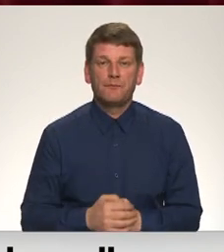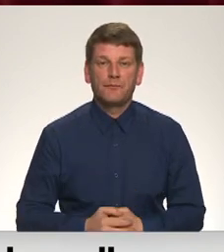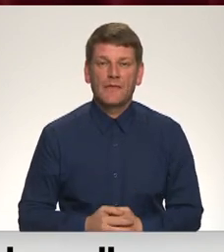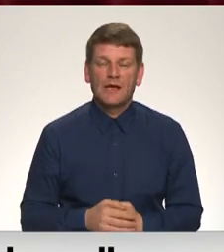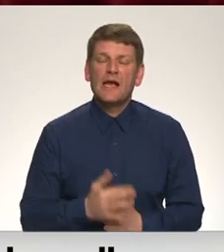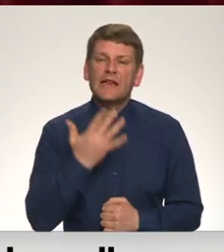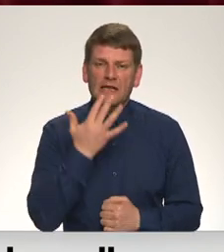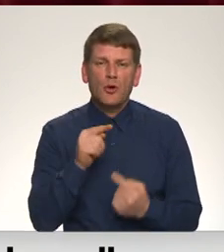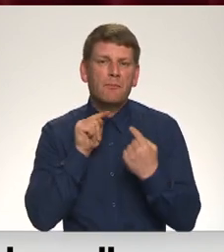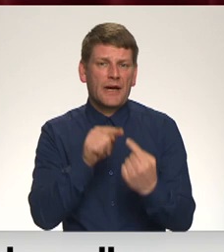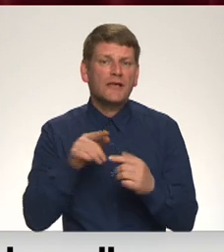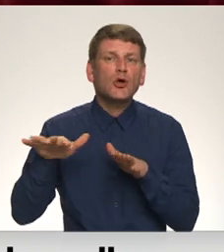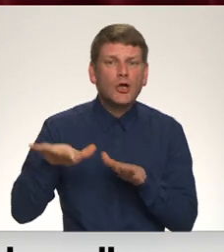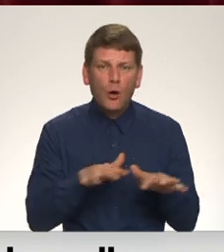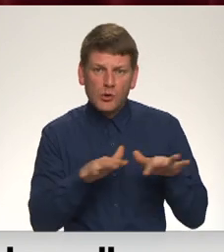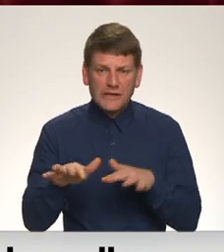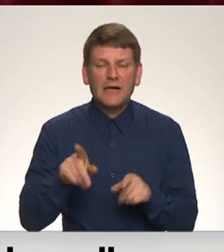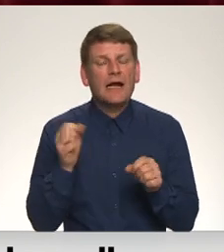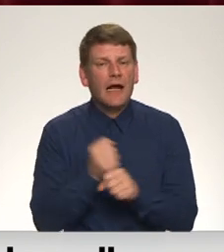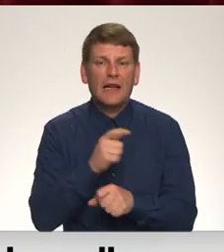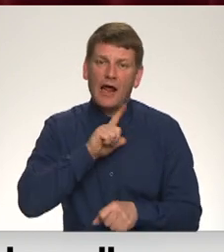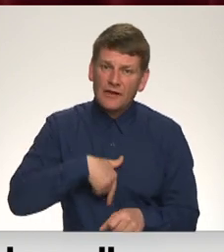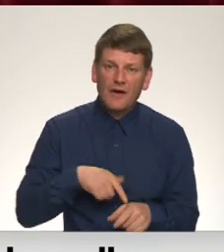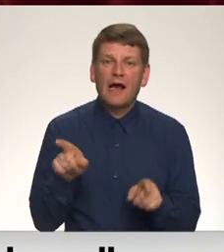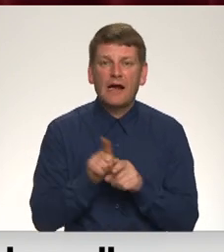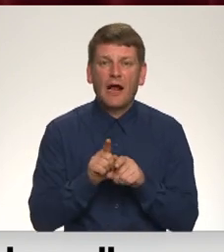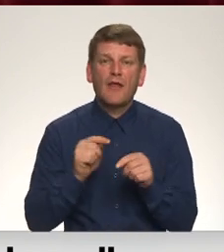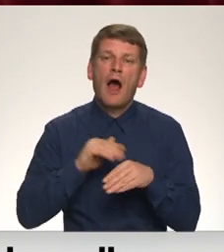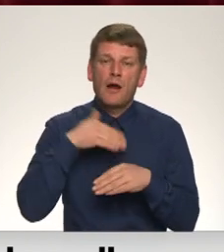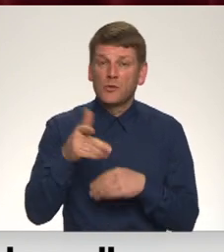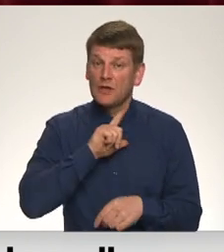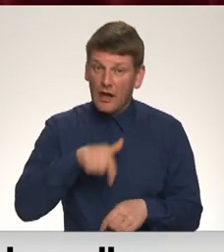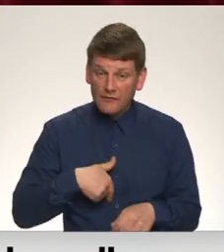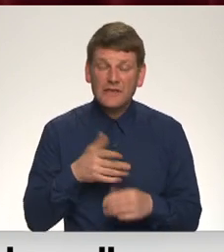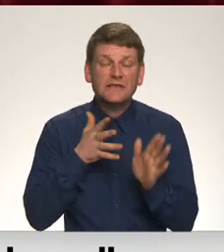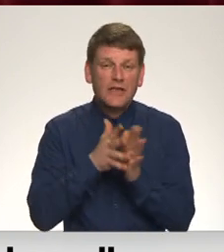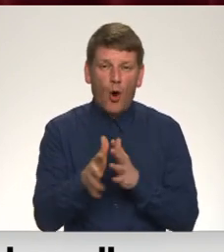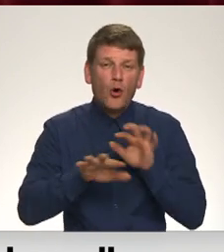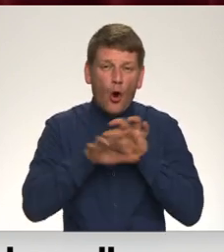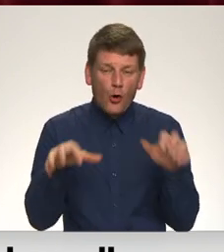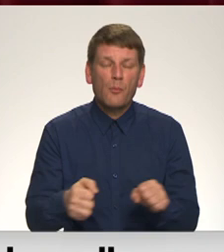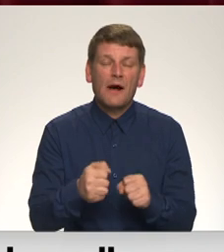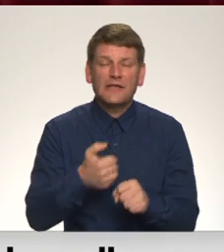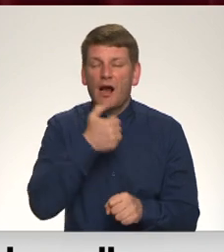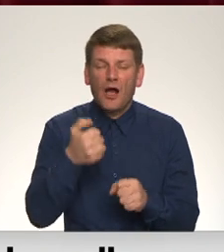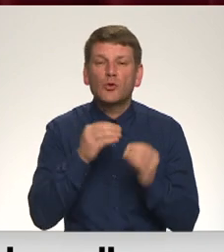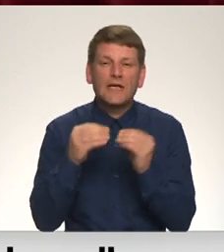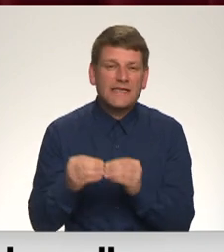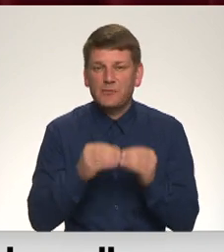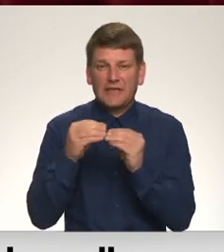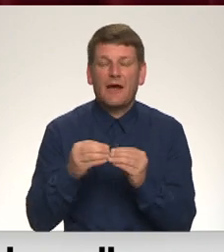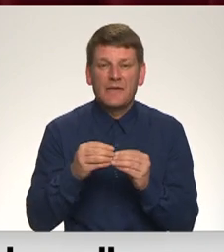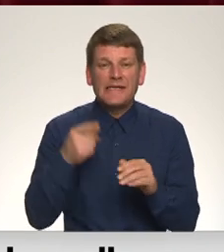Nacionālā pretošanās kustība gan Latvijā, gan Trimdā cauri okupācijas gadu desmitiem iznesa